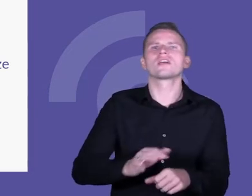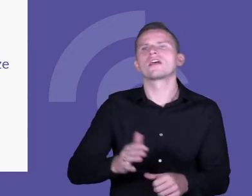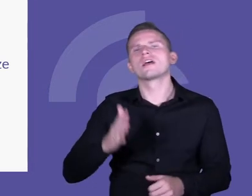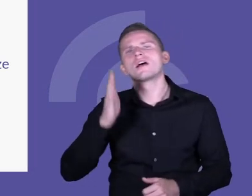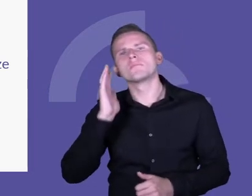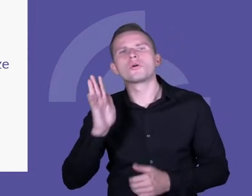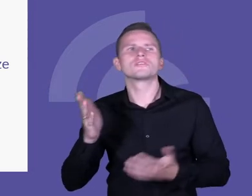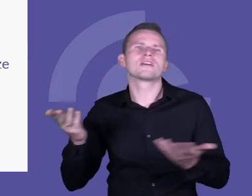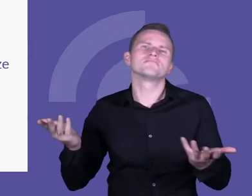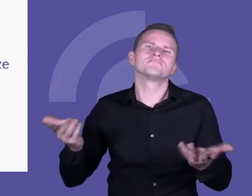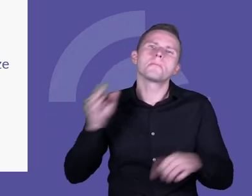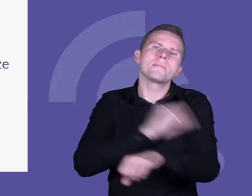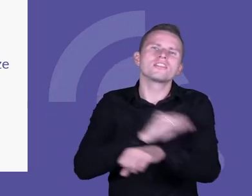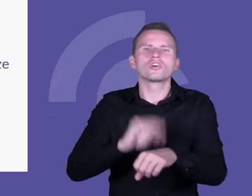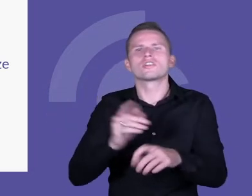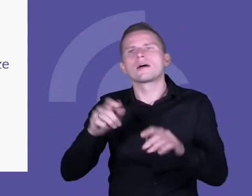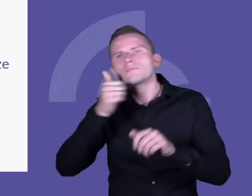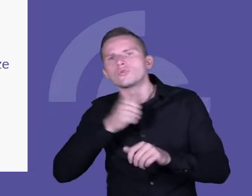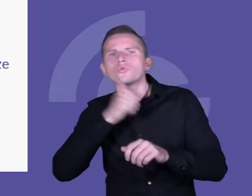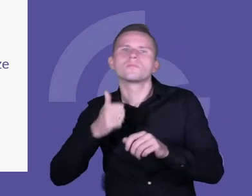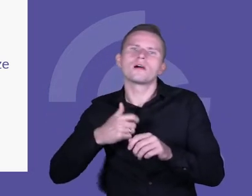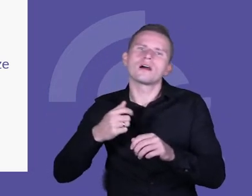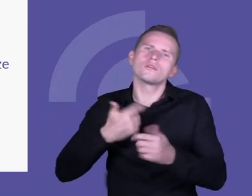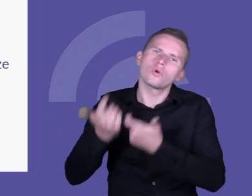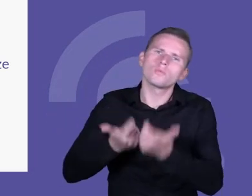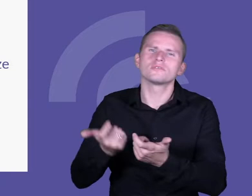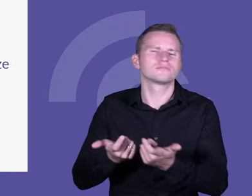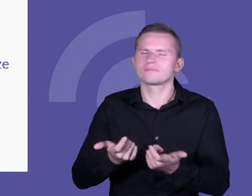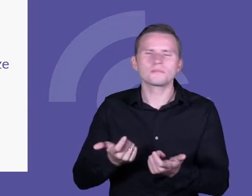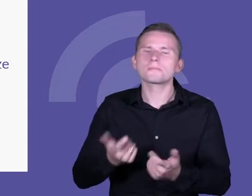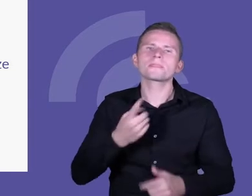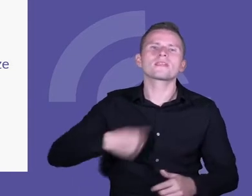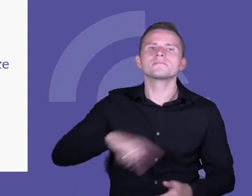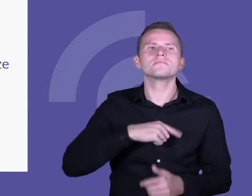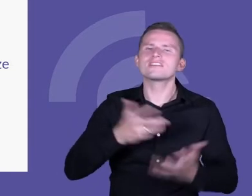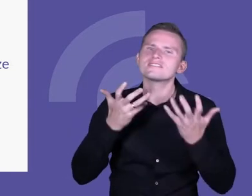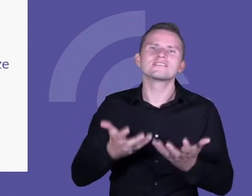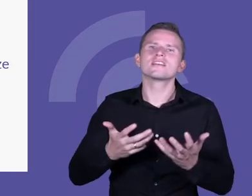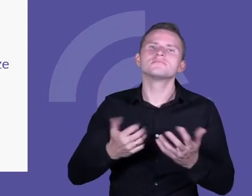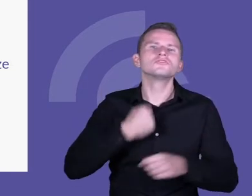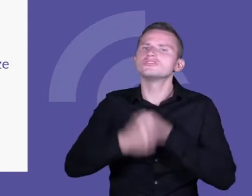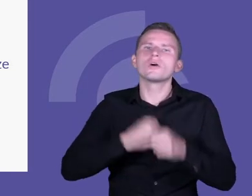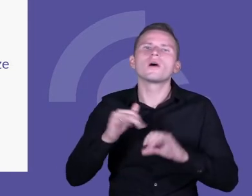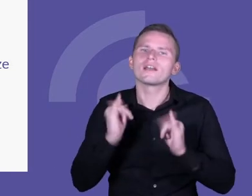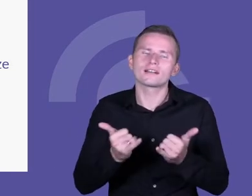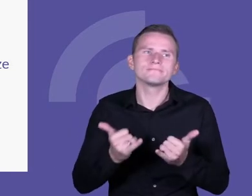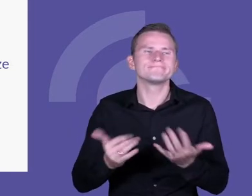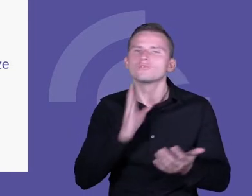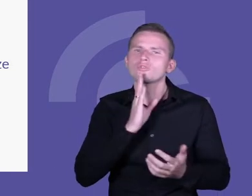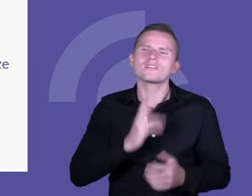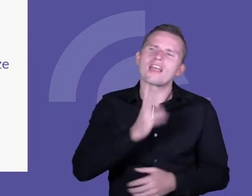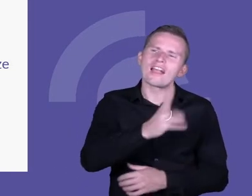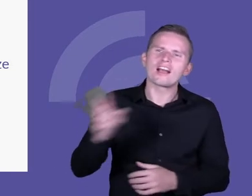może uczysz metodą eksperymentu, tylko chcieliśmy, żeby to działało w taki sposób, że każdy szuka,